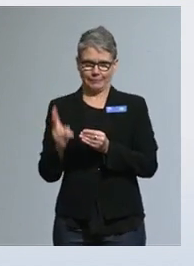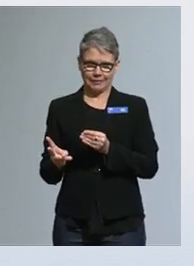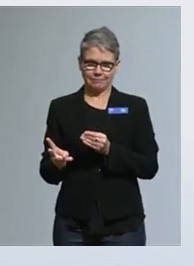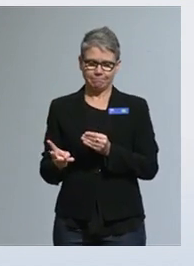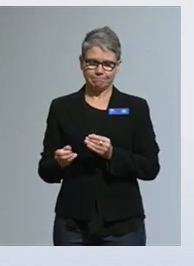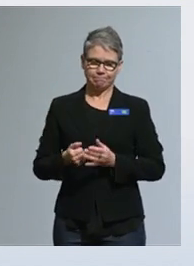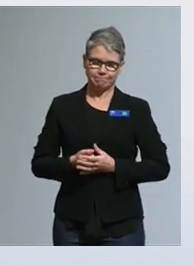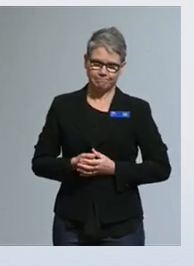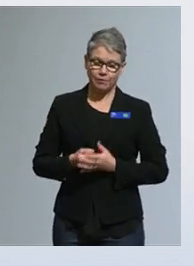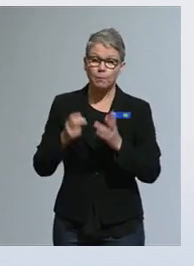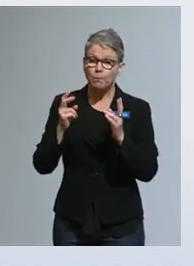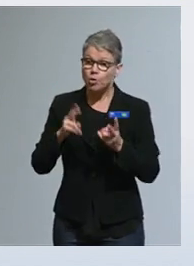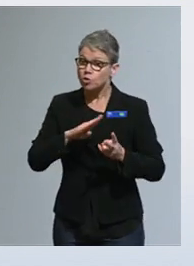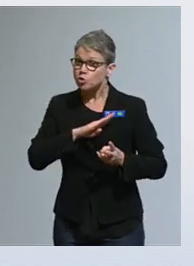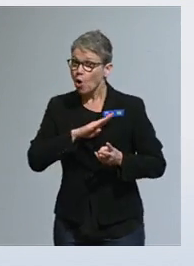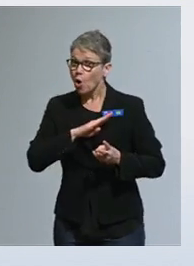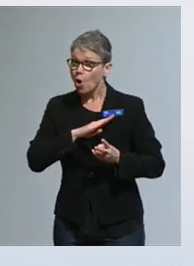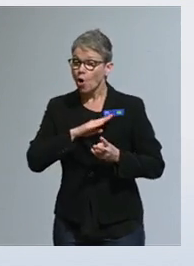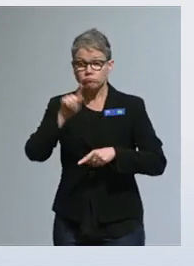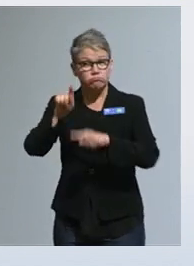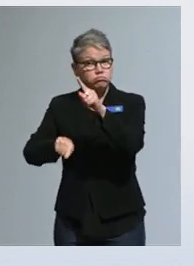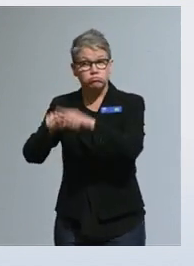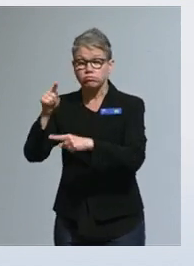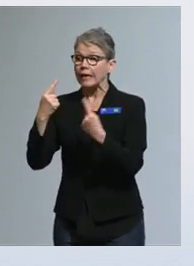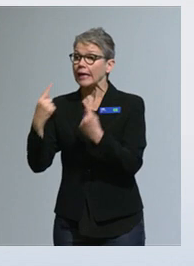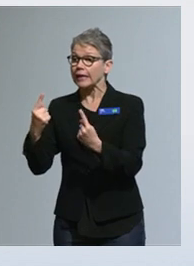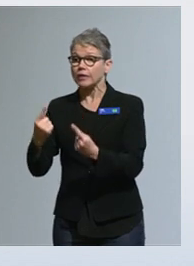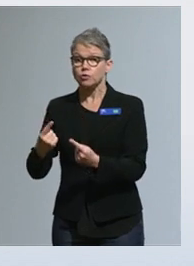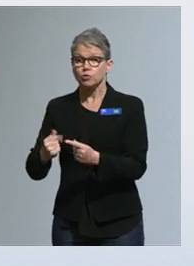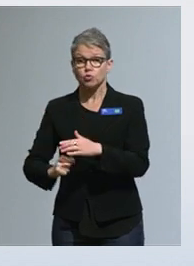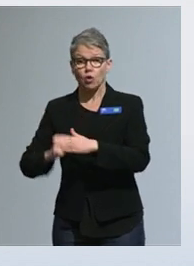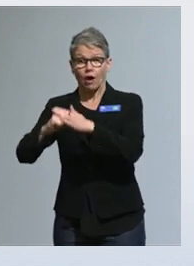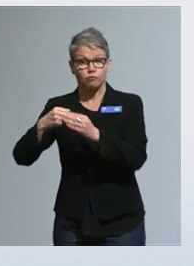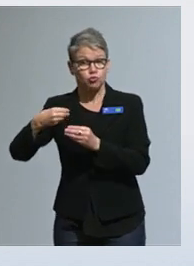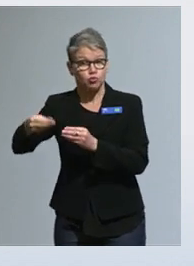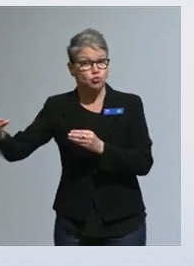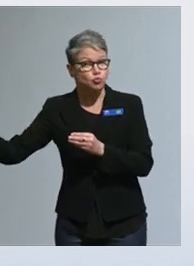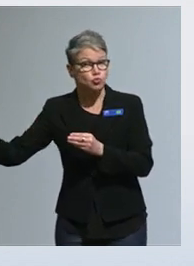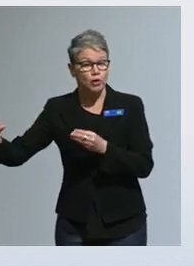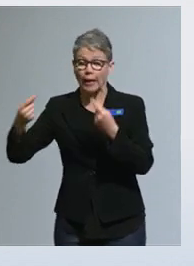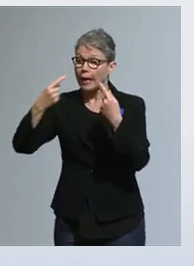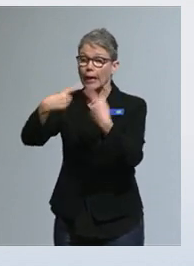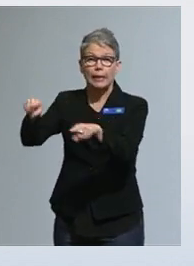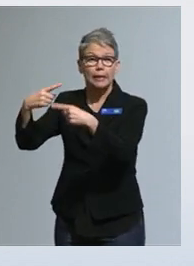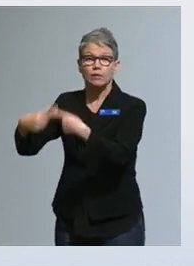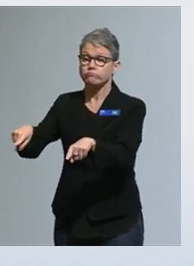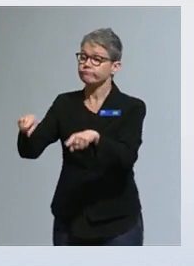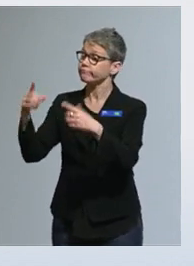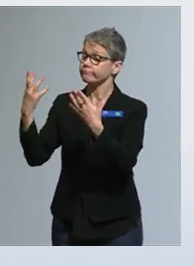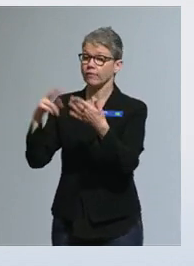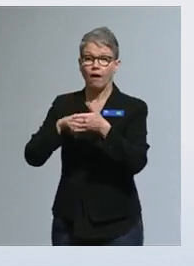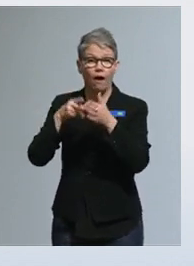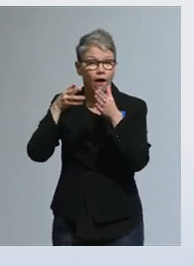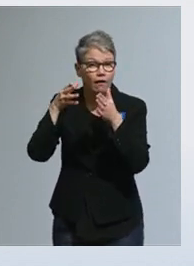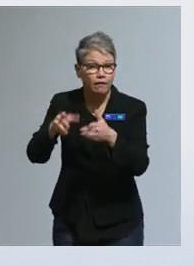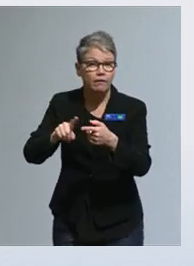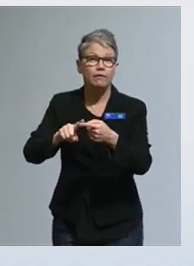On myös olemassa valtava kirjo erityisavustuksia, joilla tuetaan hyvin erilaista hanke-,